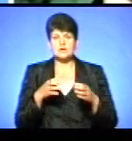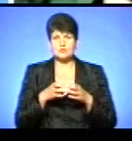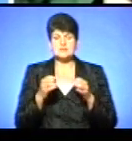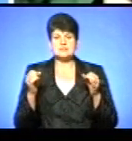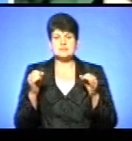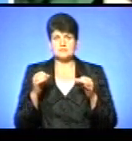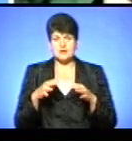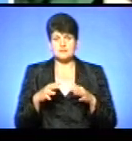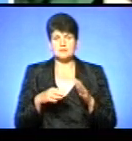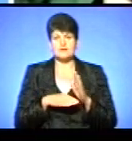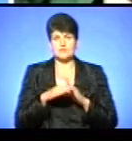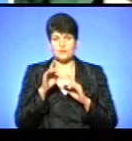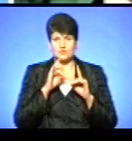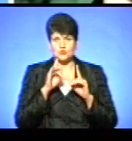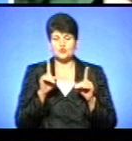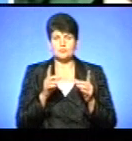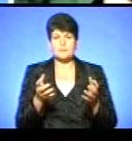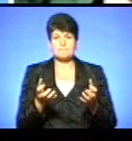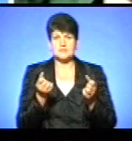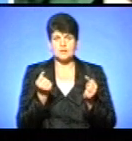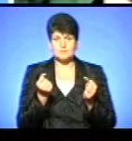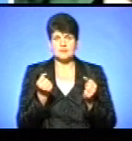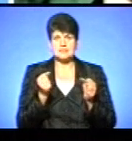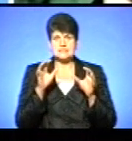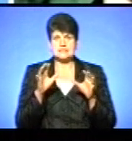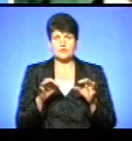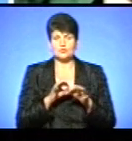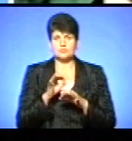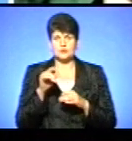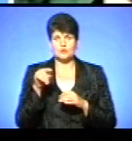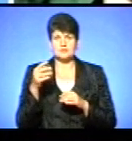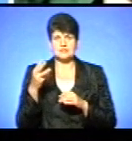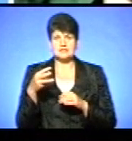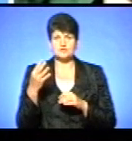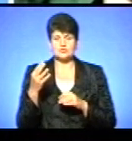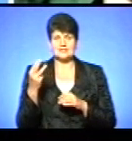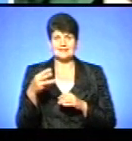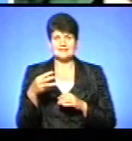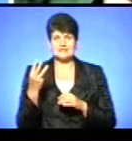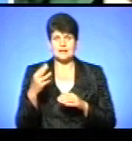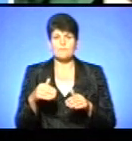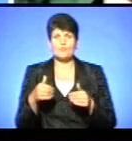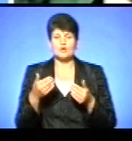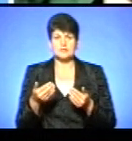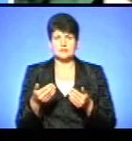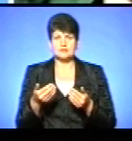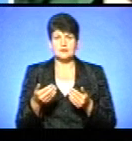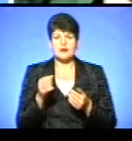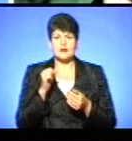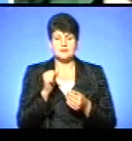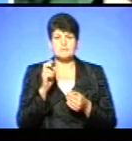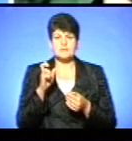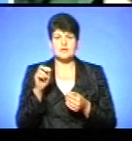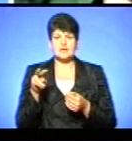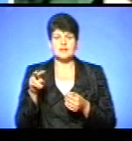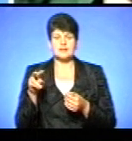біля всіх Верховної Ради, щоб підтримати законопроект номер 3433, поданий Андрієм Вілецьким,